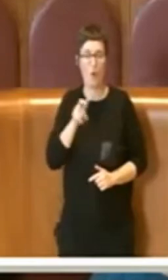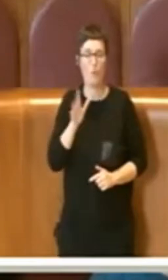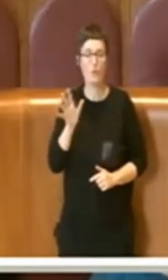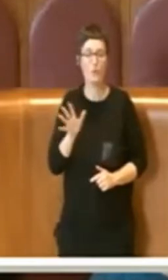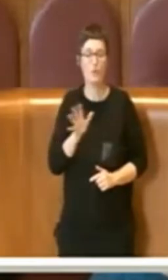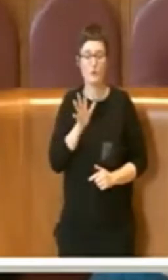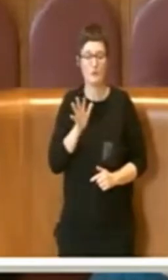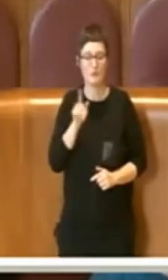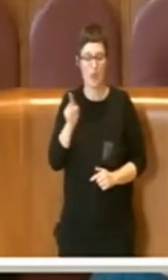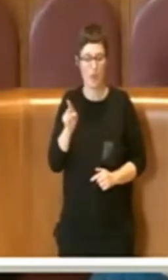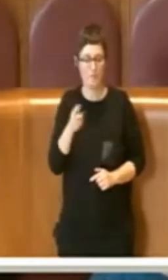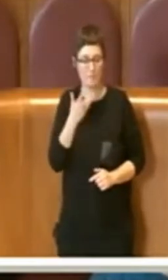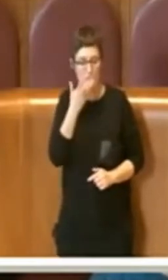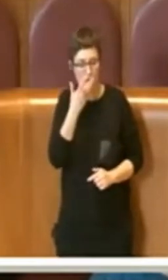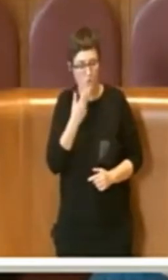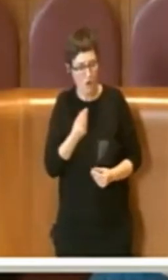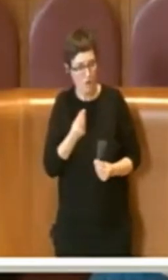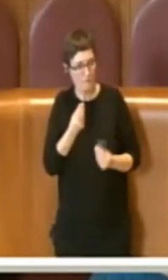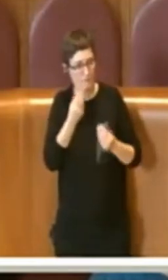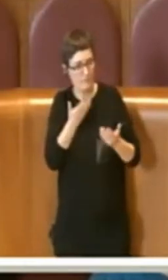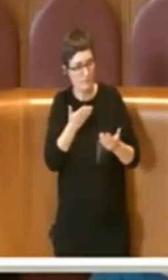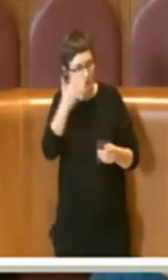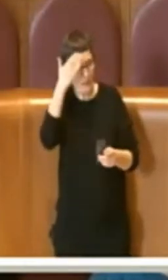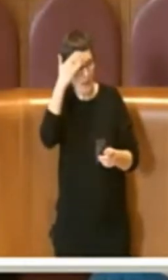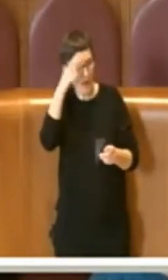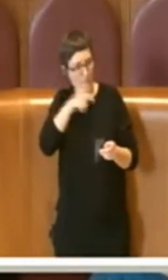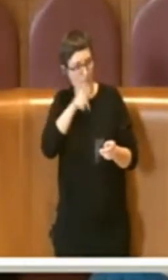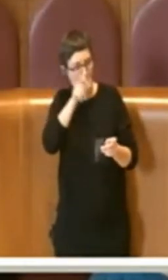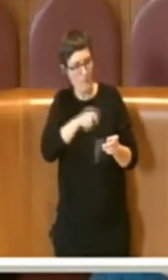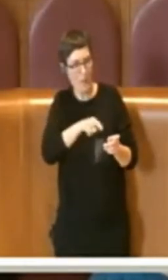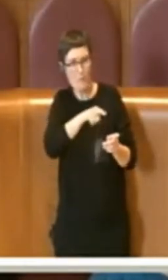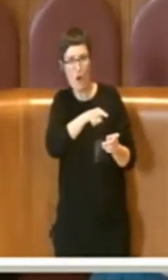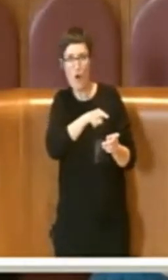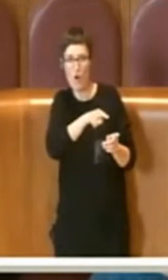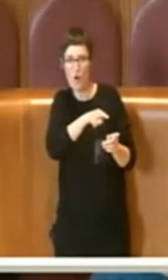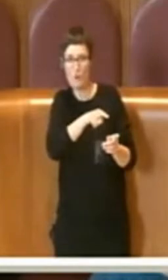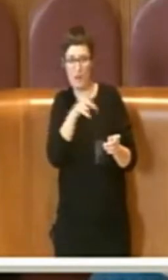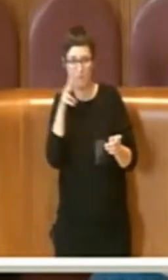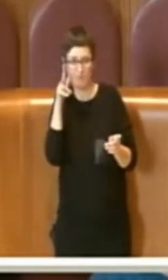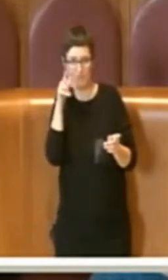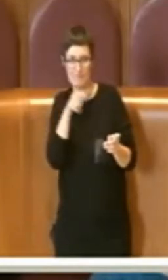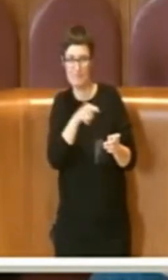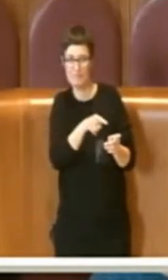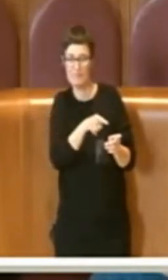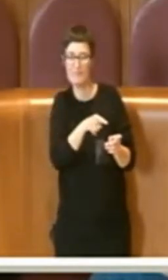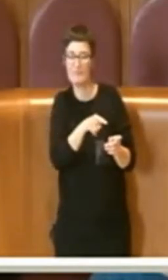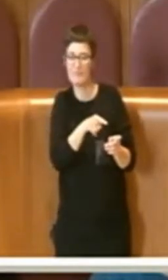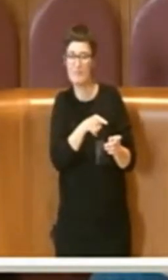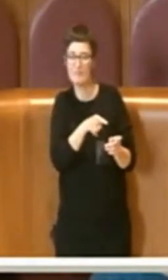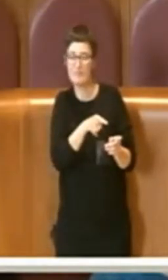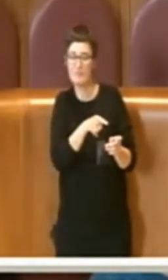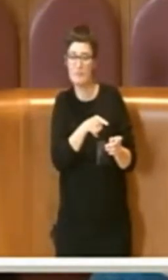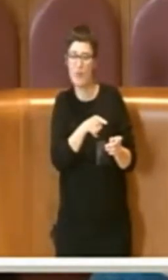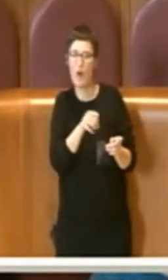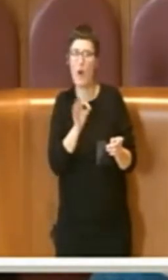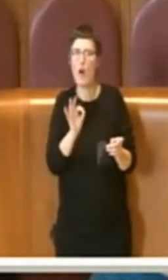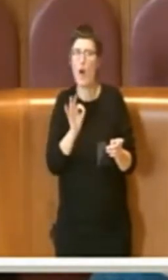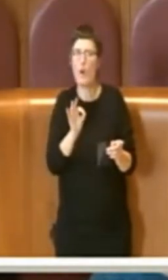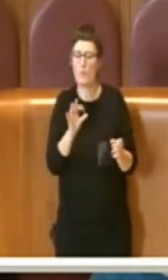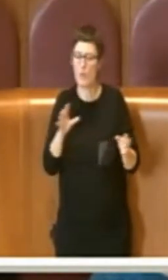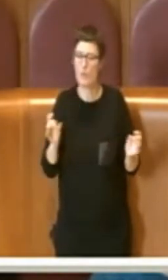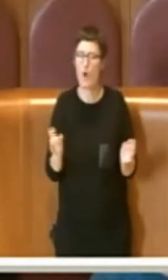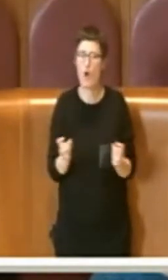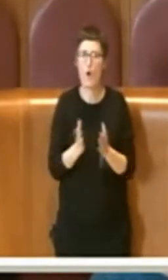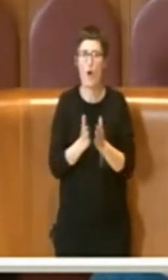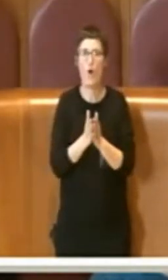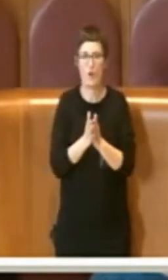qualcosa, un qualcuno, alla memoria, ovviamente, proprio in occasione della ricorrenza